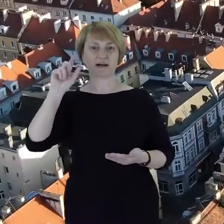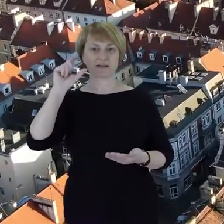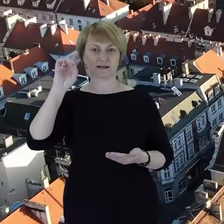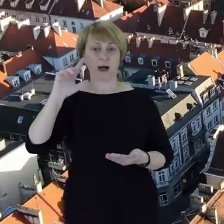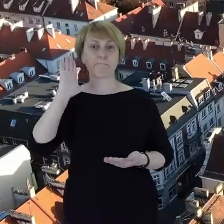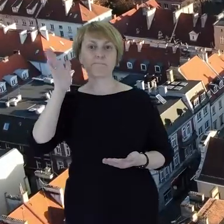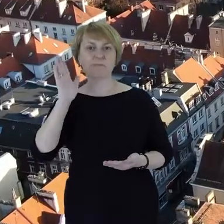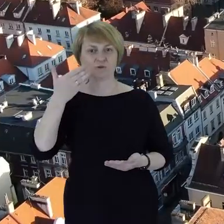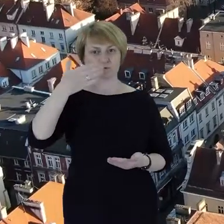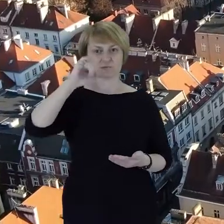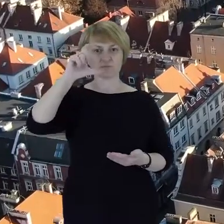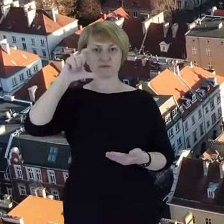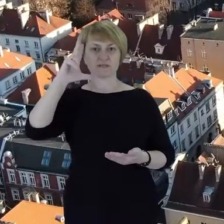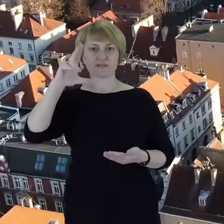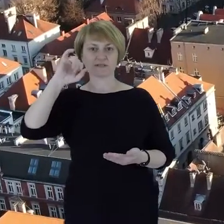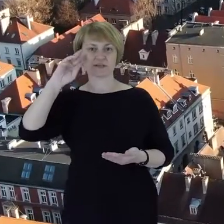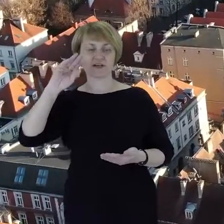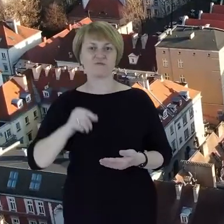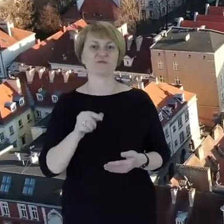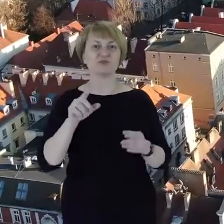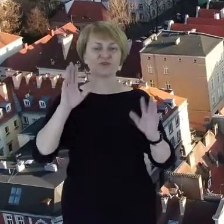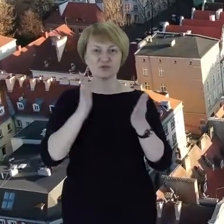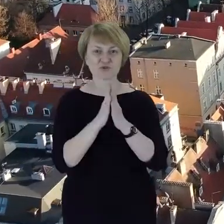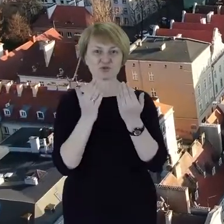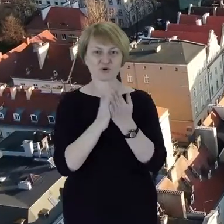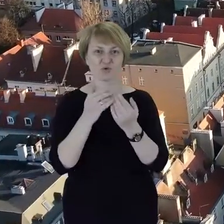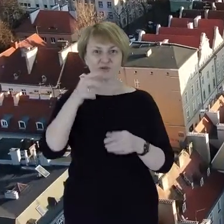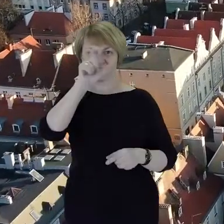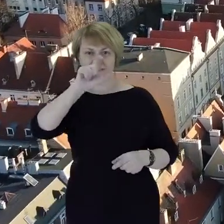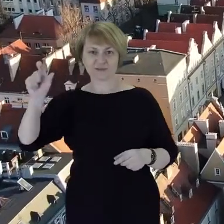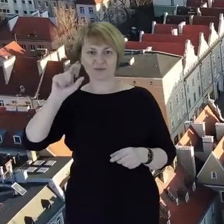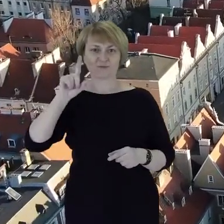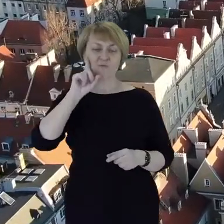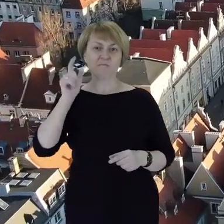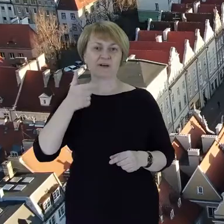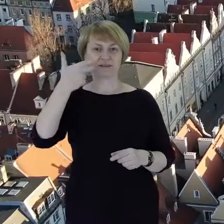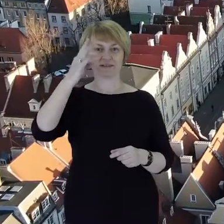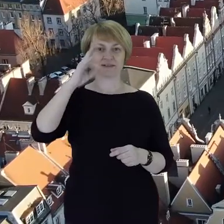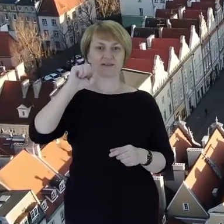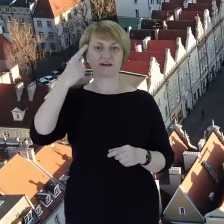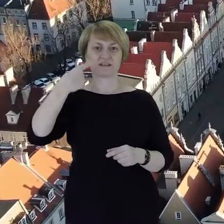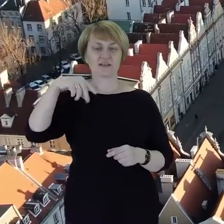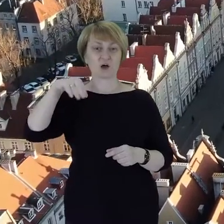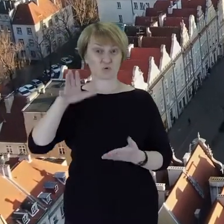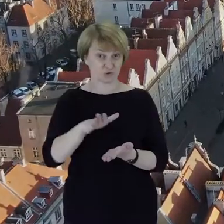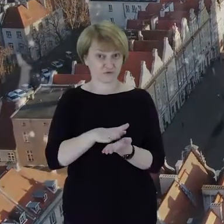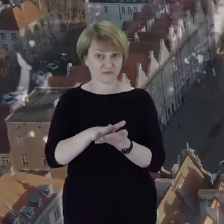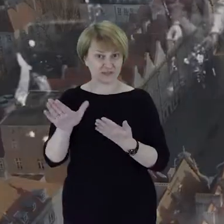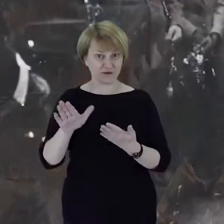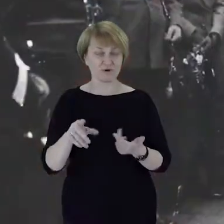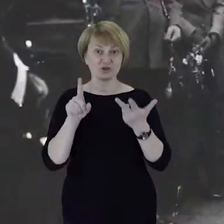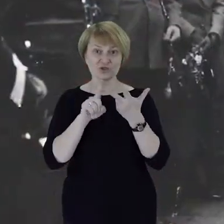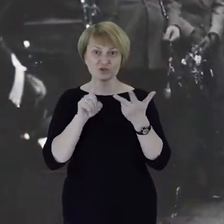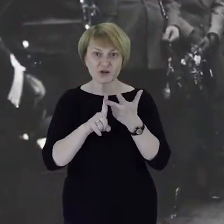u Mickiewicza w epilogu do pana Tadeusza. Jedźmy jeszcze dalej. Jak